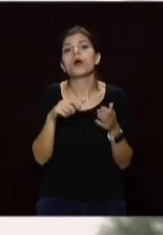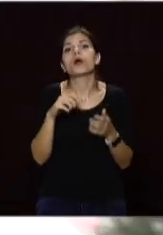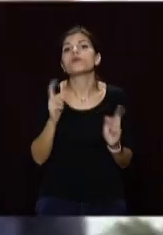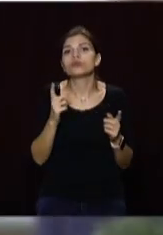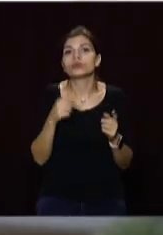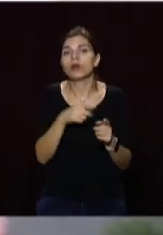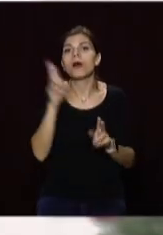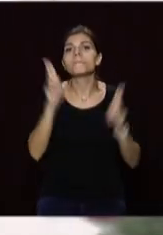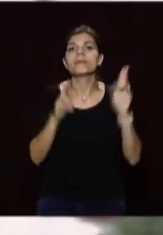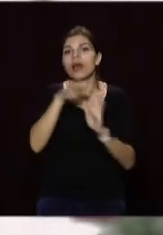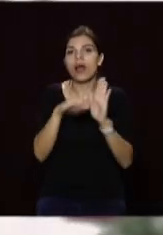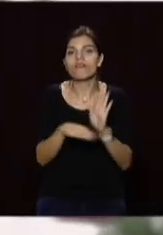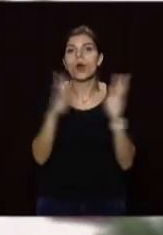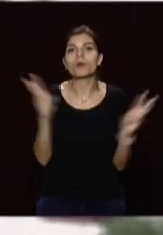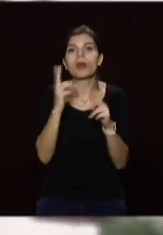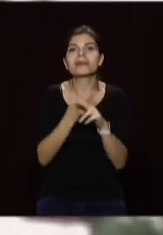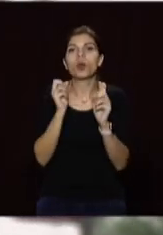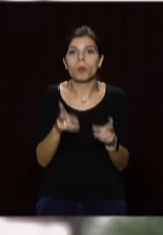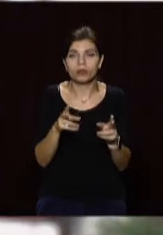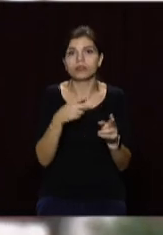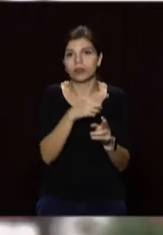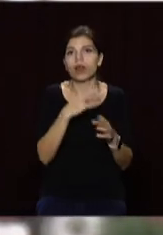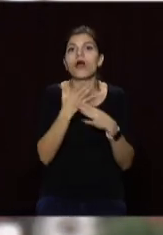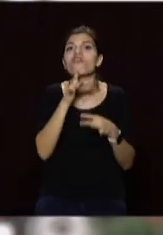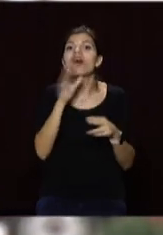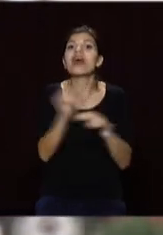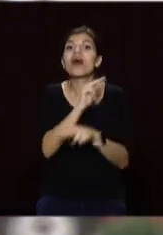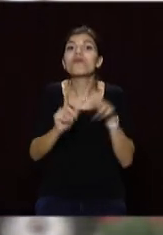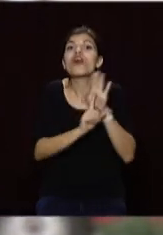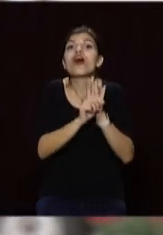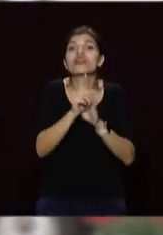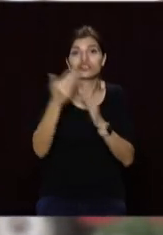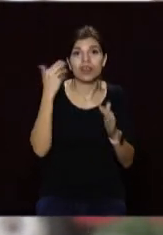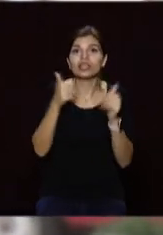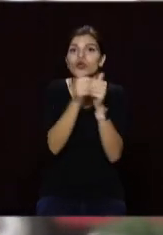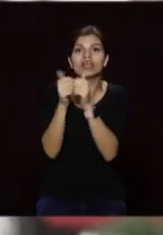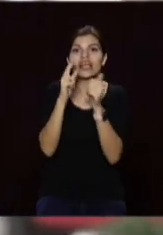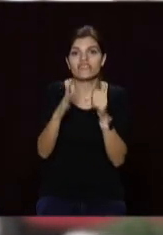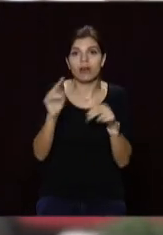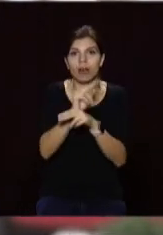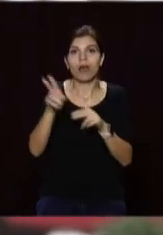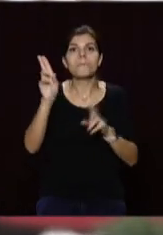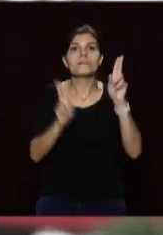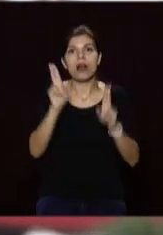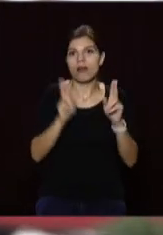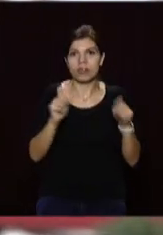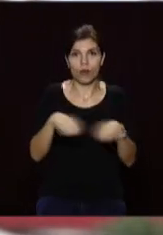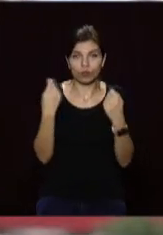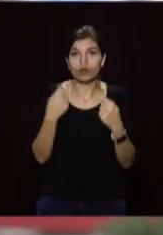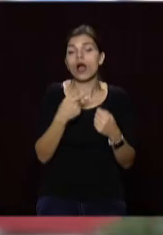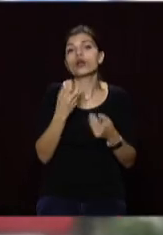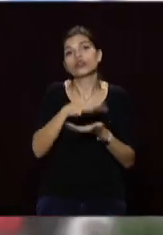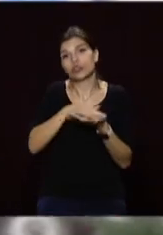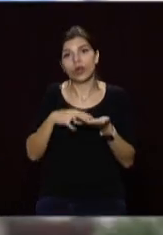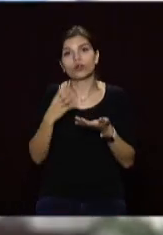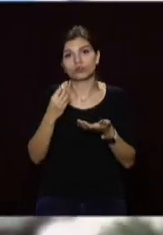правил пожежної безпеки при проведенні ремонтних робіт в сусідніх квартирах. Остаточну причину називуть